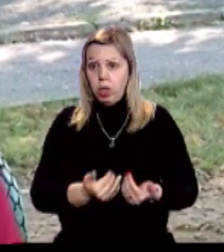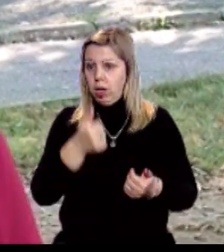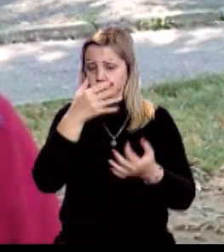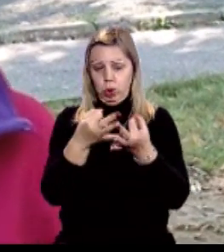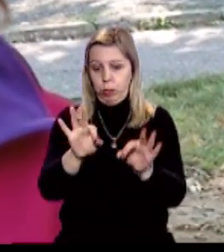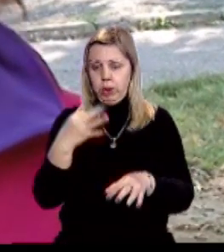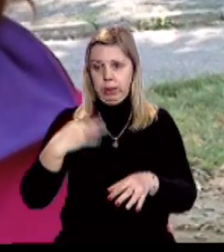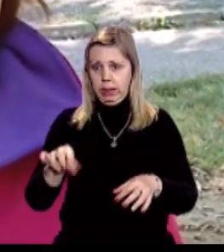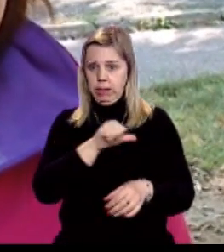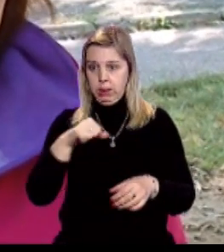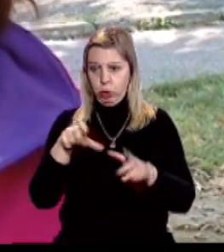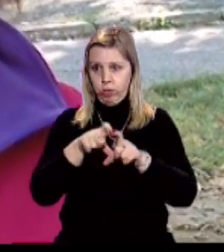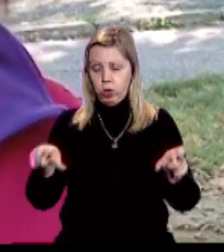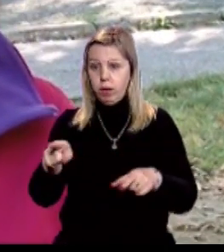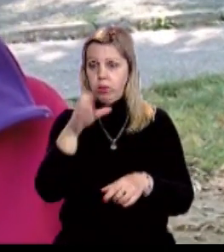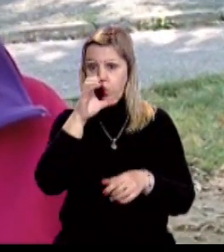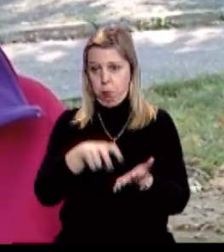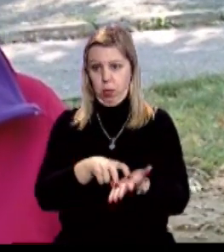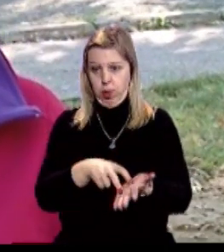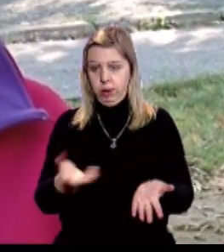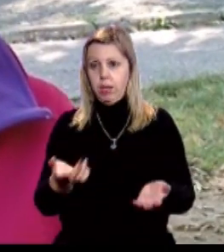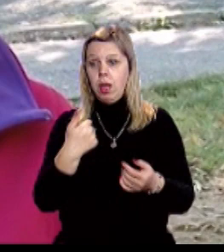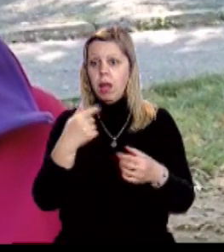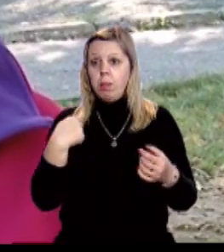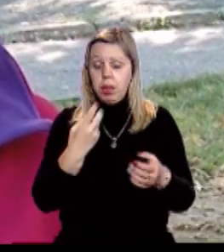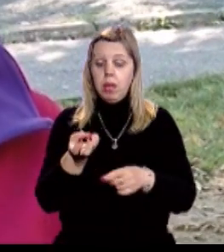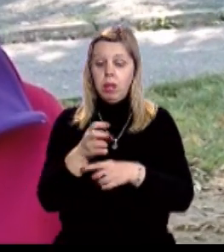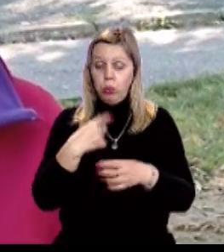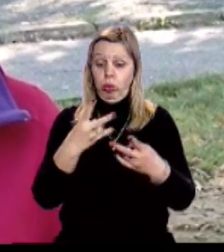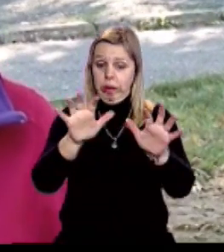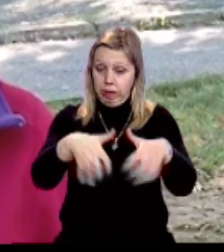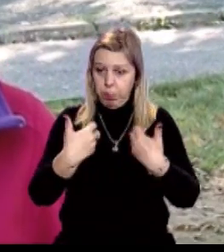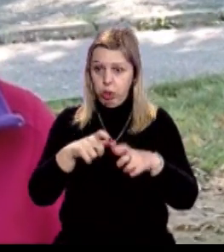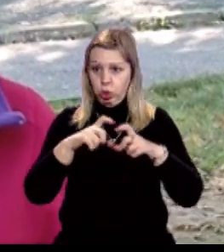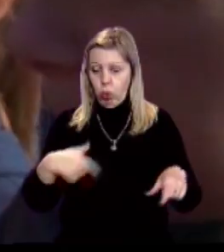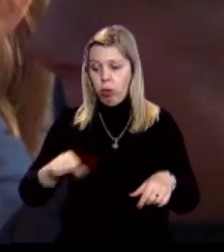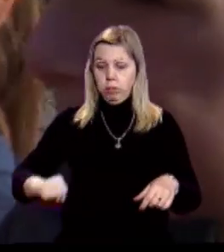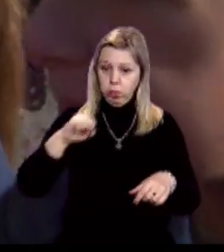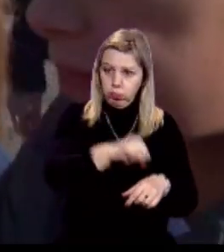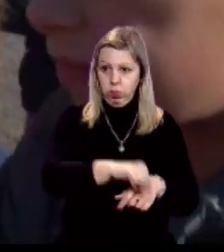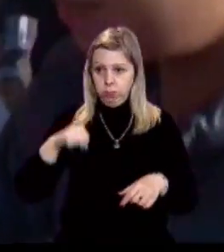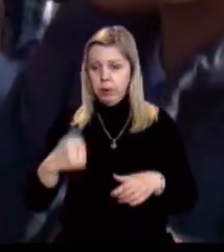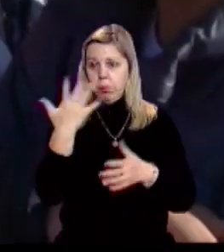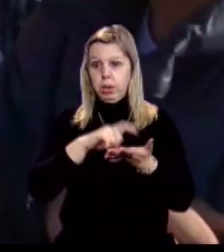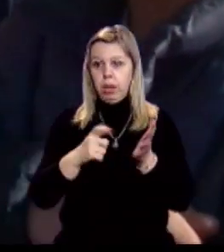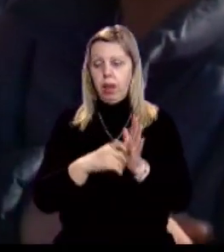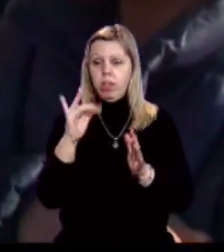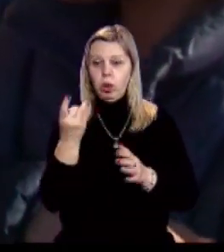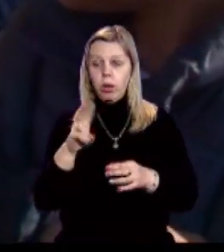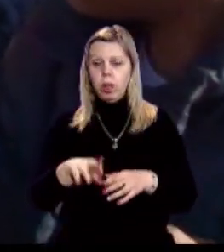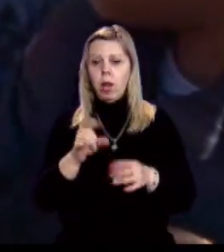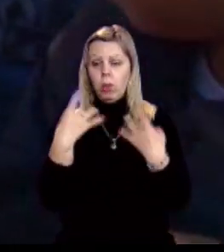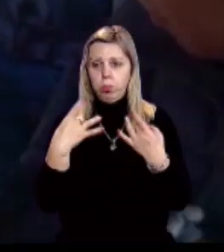можу пустити сена самого в школу, бо він собак боїться. І мені приходить цього забирати в школу, повідводити в школу. П'ятикласниця Вікторія